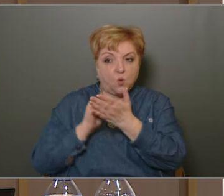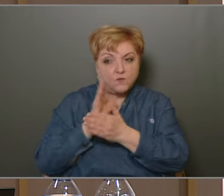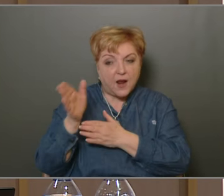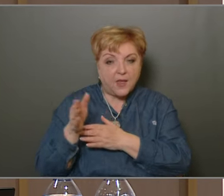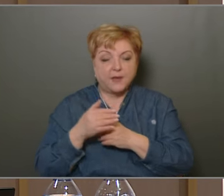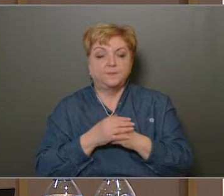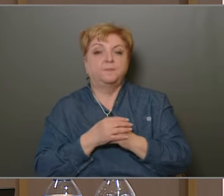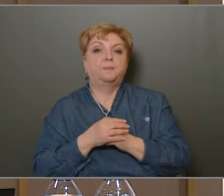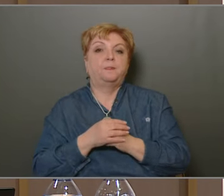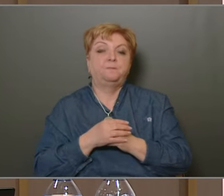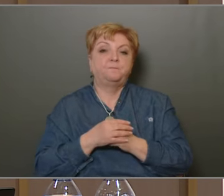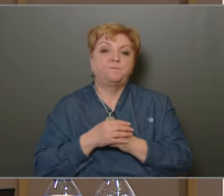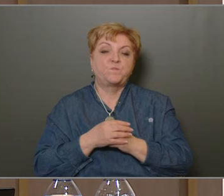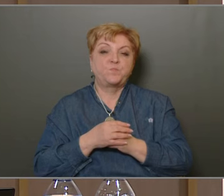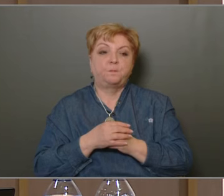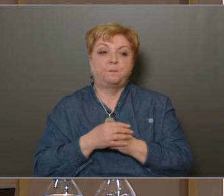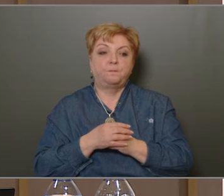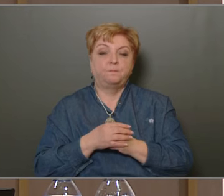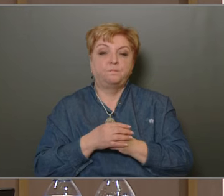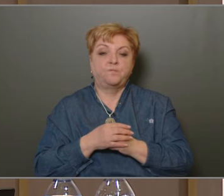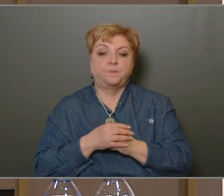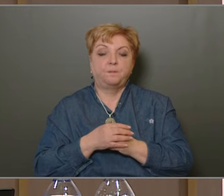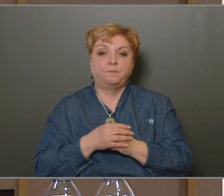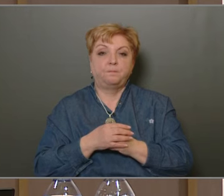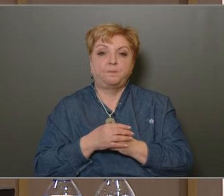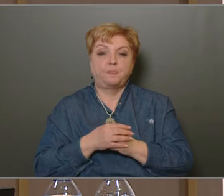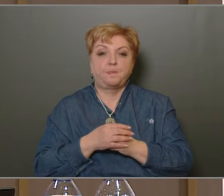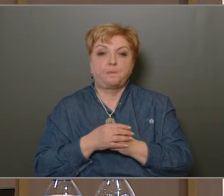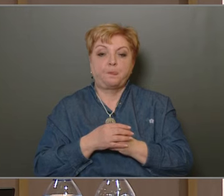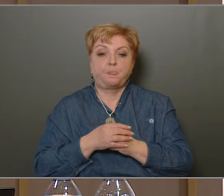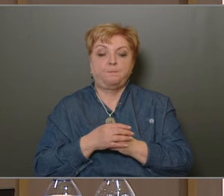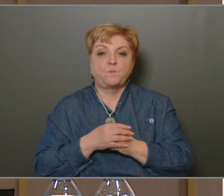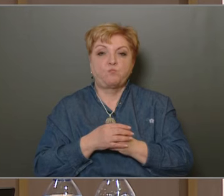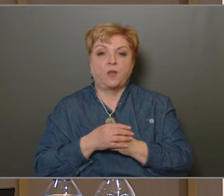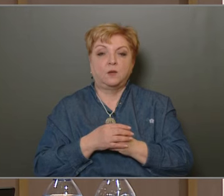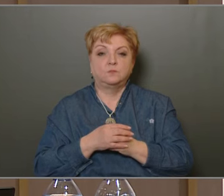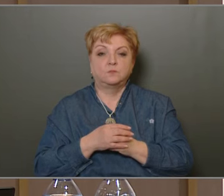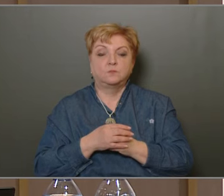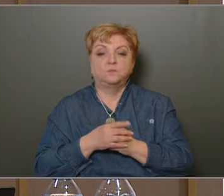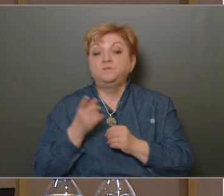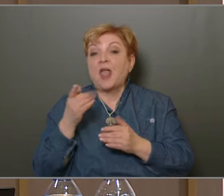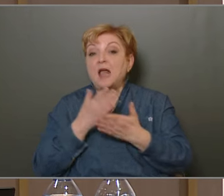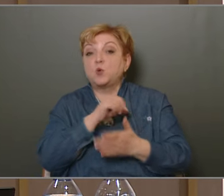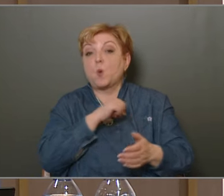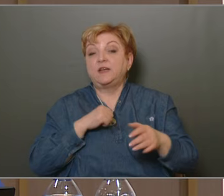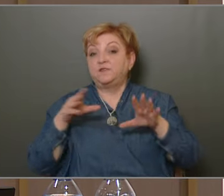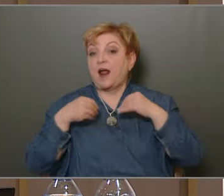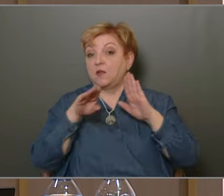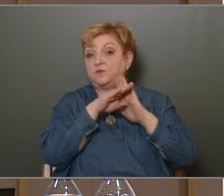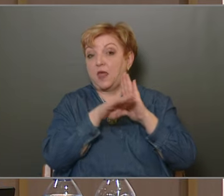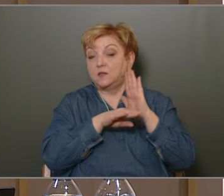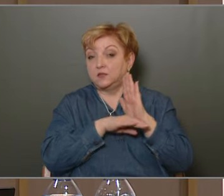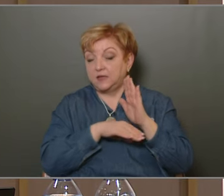ők elvégeznek köztisztaság területén, és mi pedig elszámolunk azzal, amit mi hozzáteszünk ehhez önként vállalt